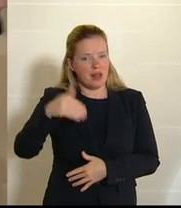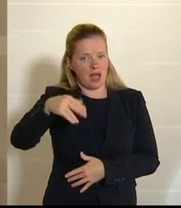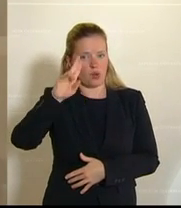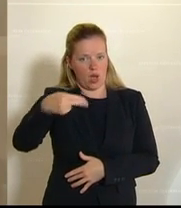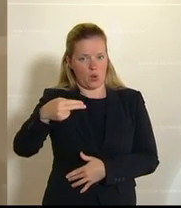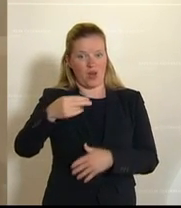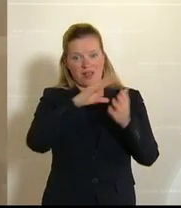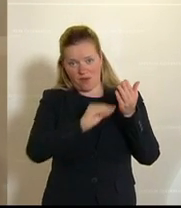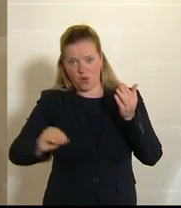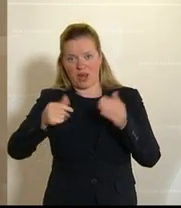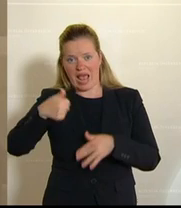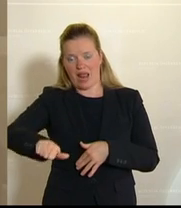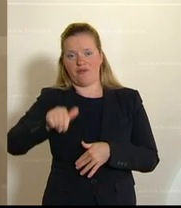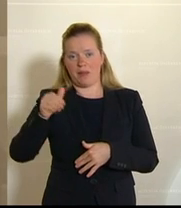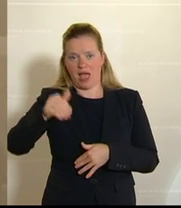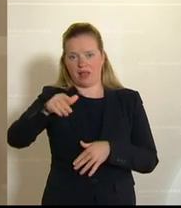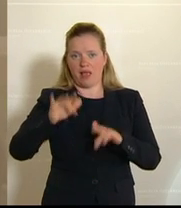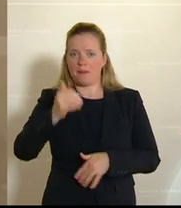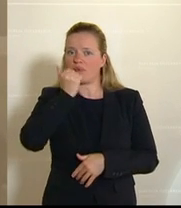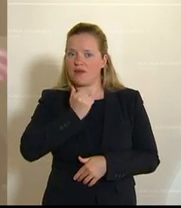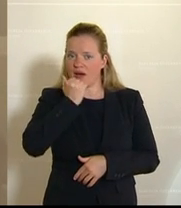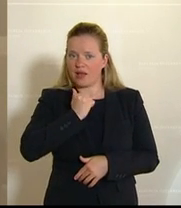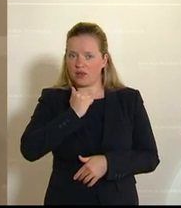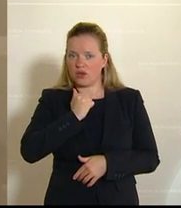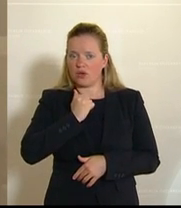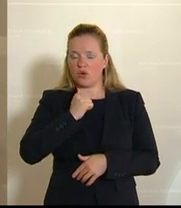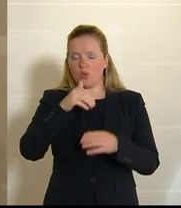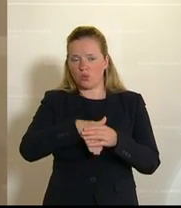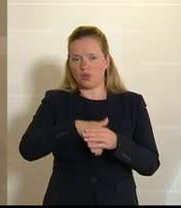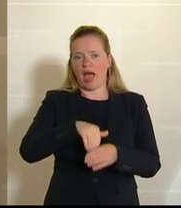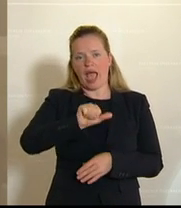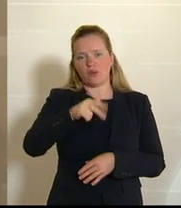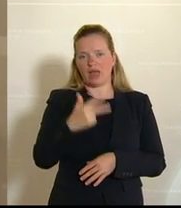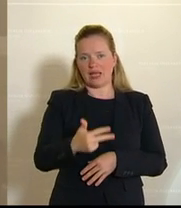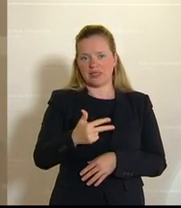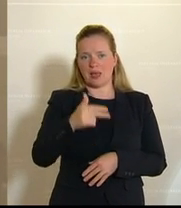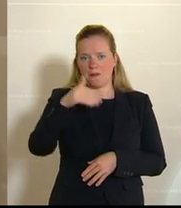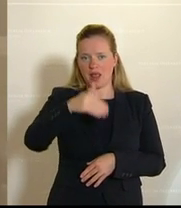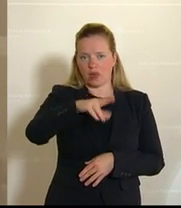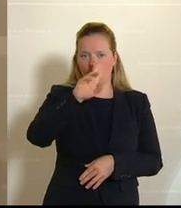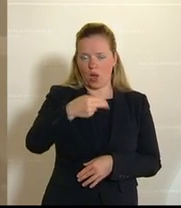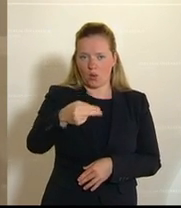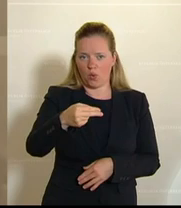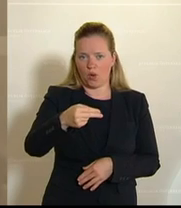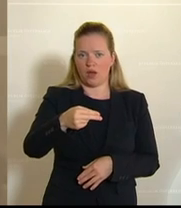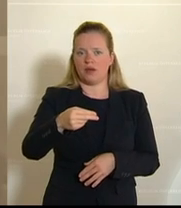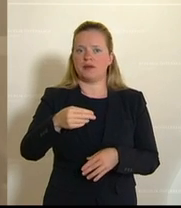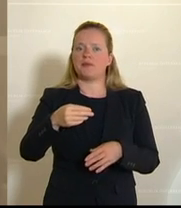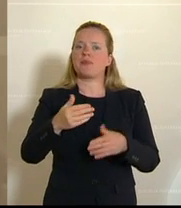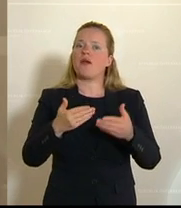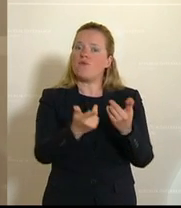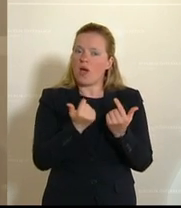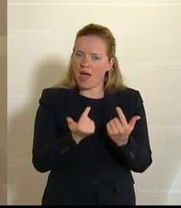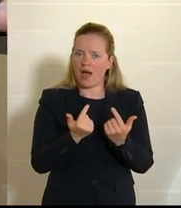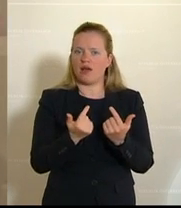sind 11 Milliarden Euro privat veranschlagt und ca. 31 Milliarden Euro, das ist in etwa die Berechnung, kommen eben aus der